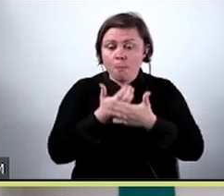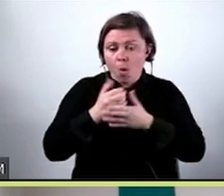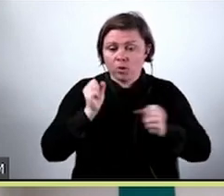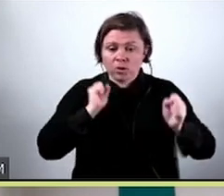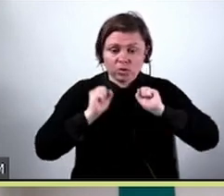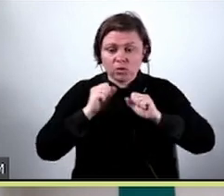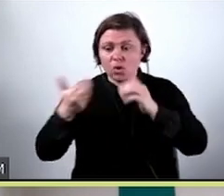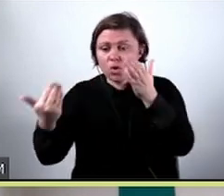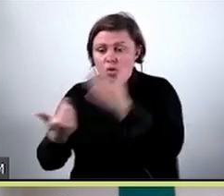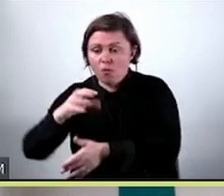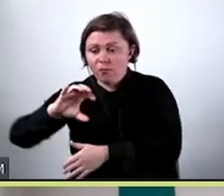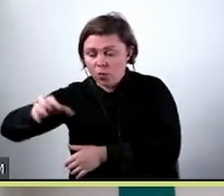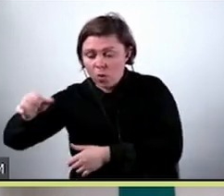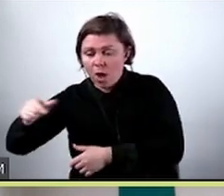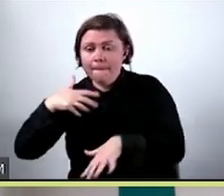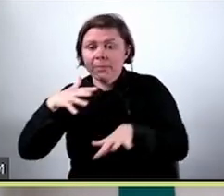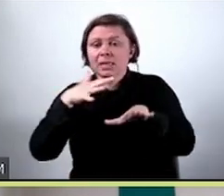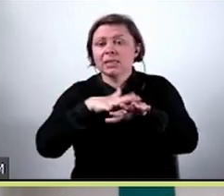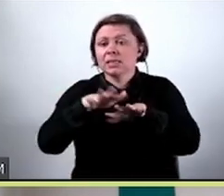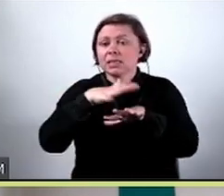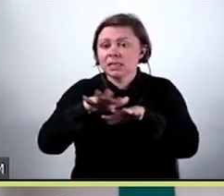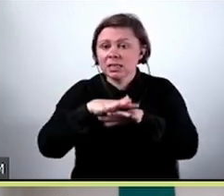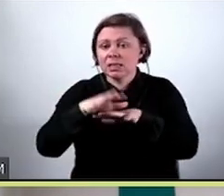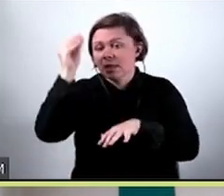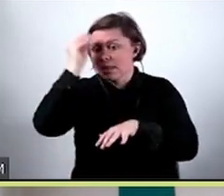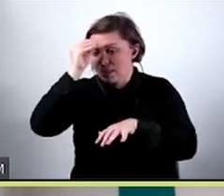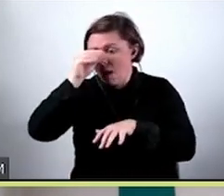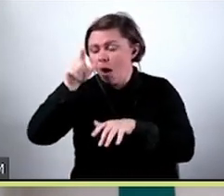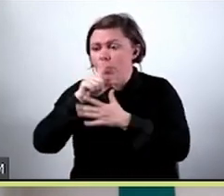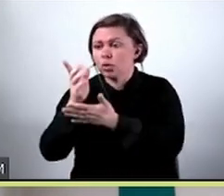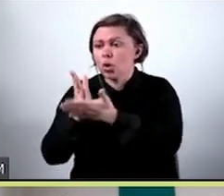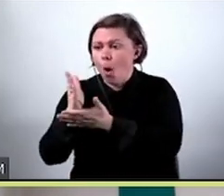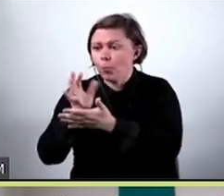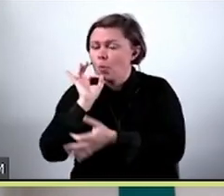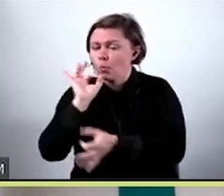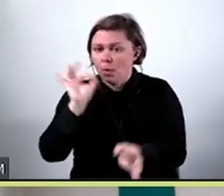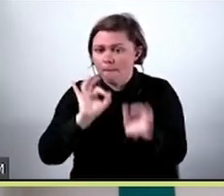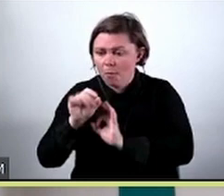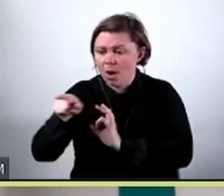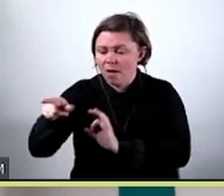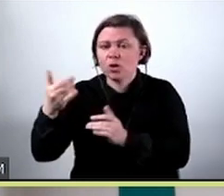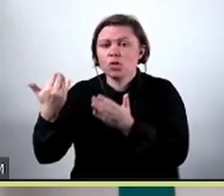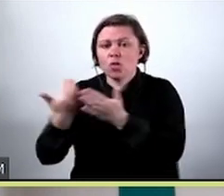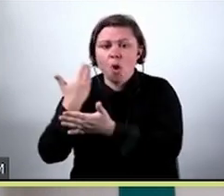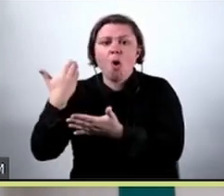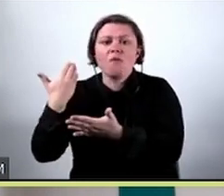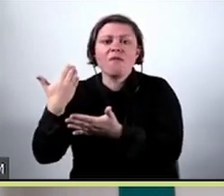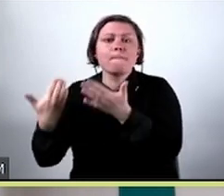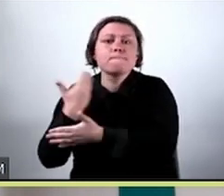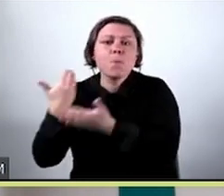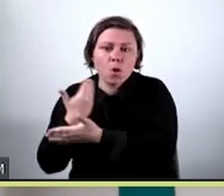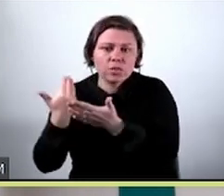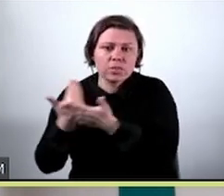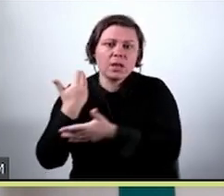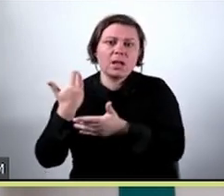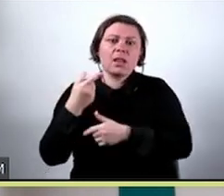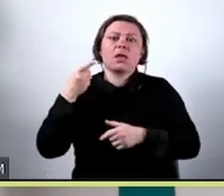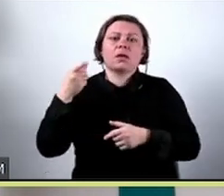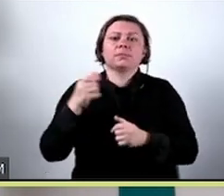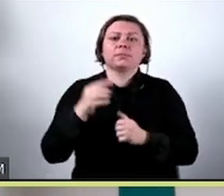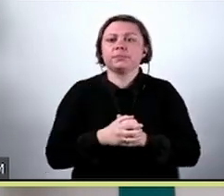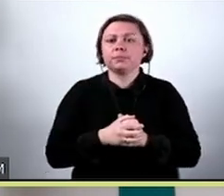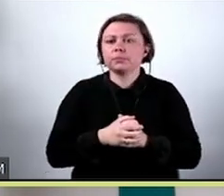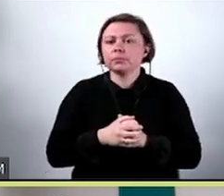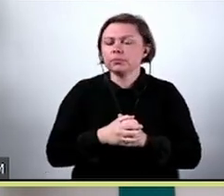tych nowych kategoriach, żeby system nauczył się także je obsługiwać poprawnie, czyli jakby uwzględniać swojej predykcji.